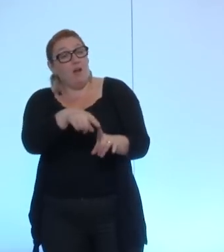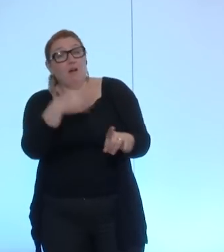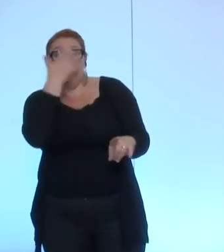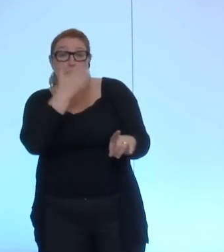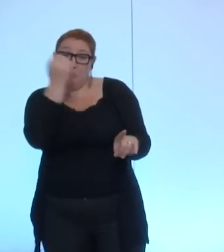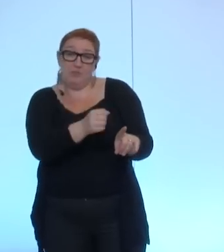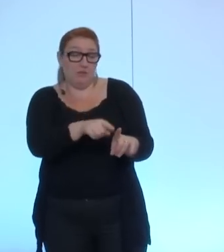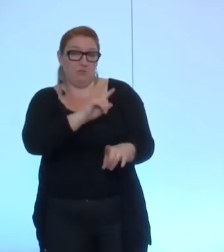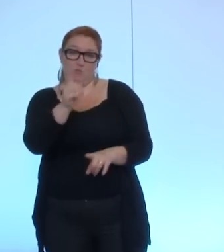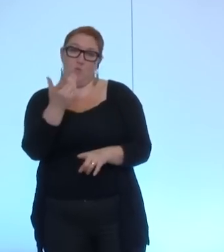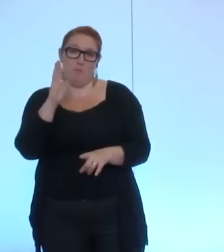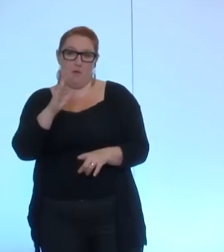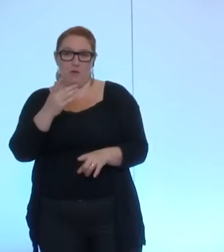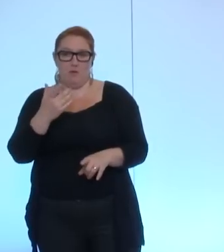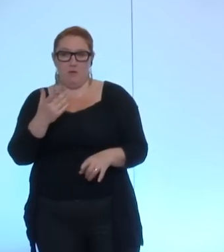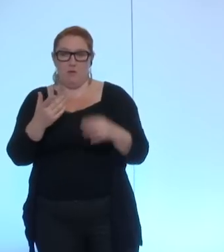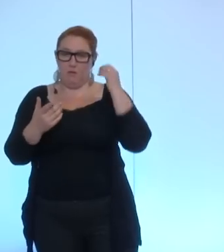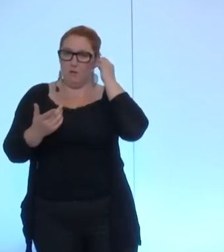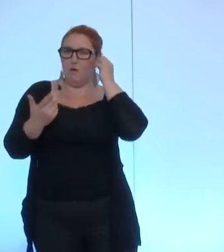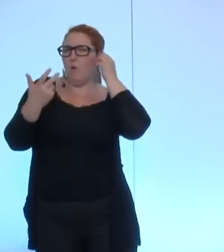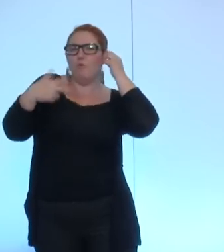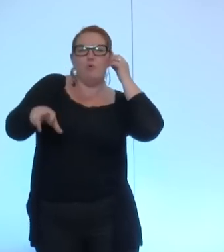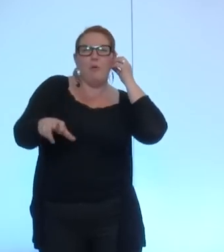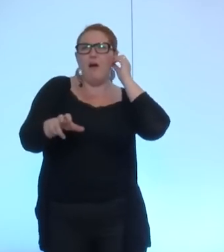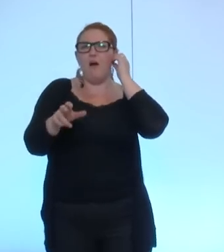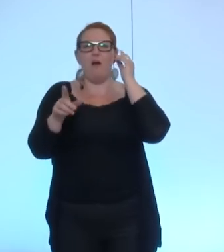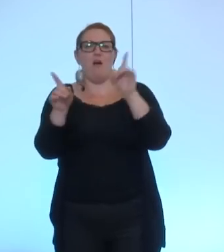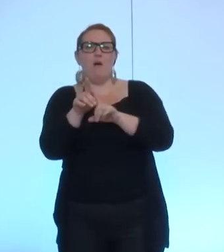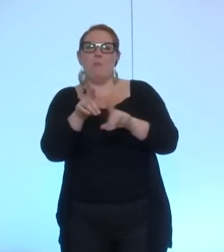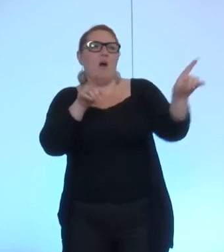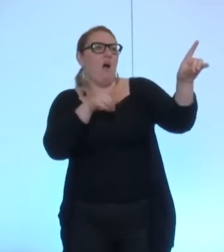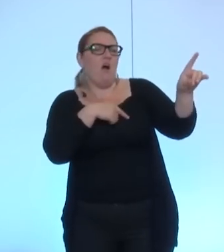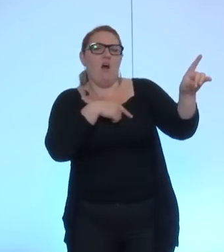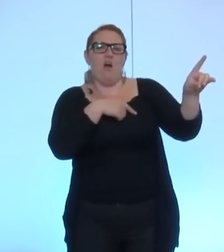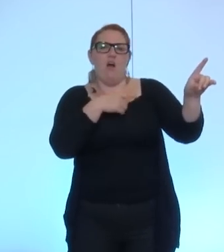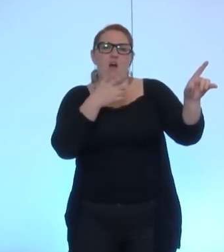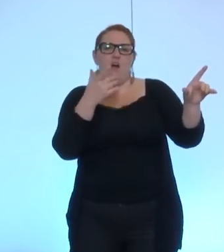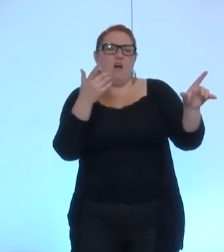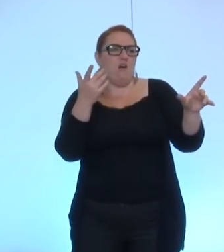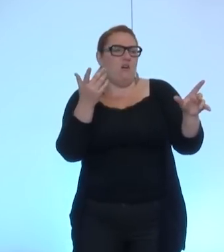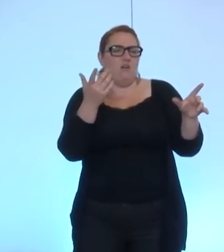nous n'ajouterons pas l'abjection à l'infamie en hiérarchisant les victimes en triant les missiles